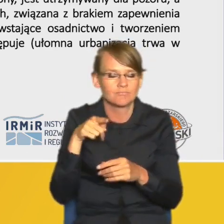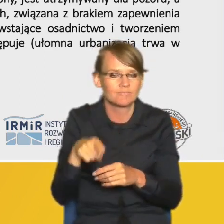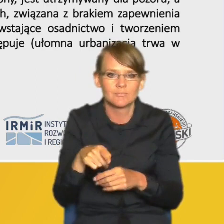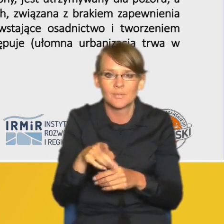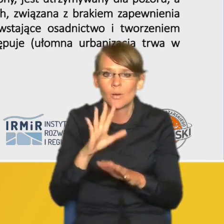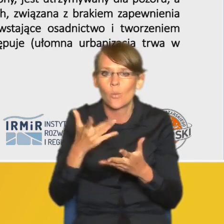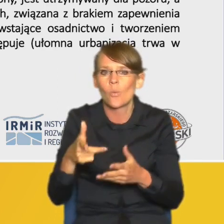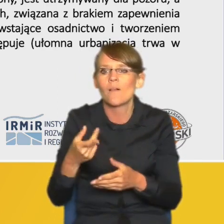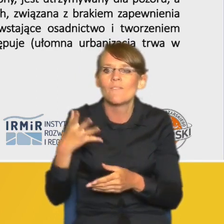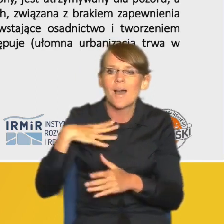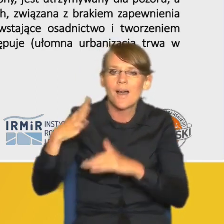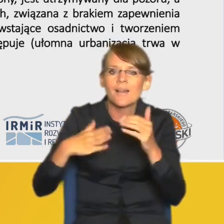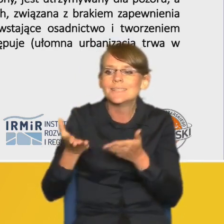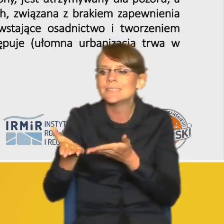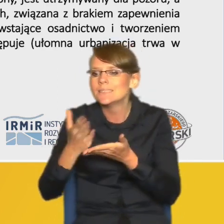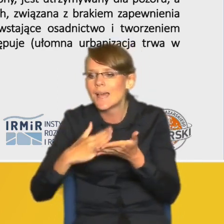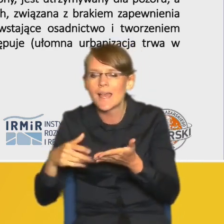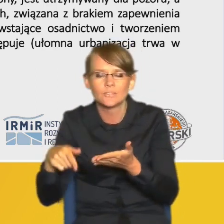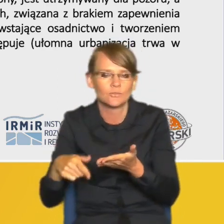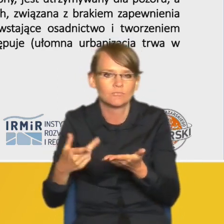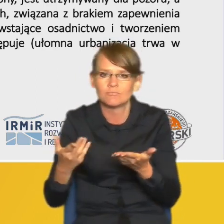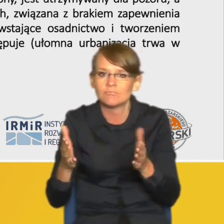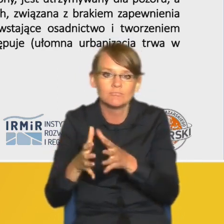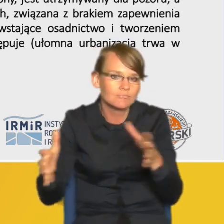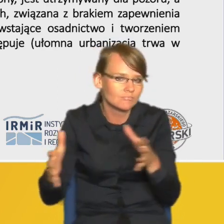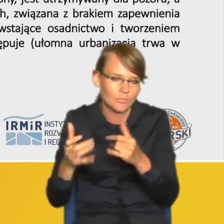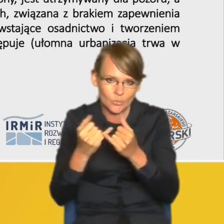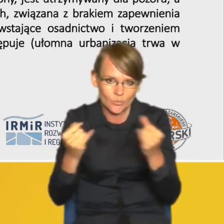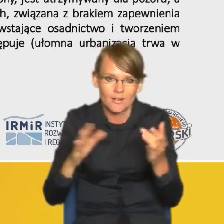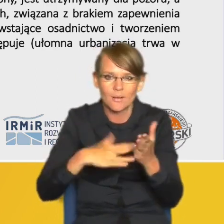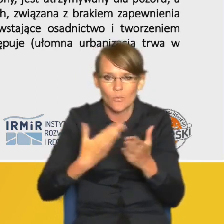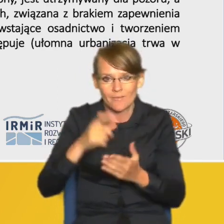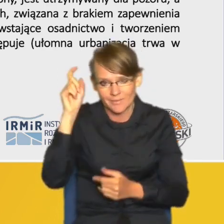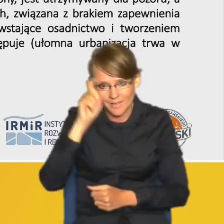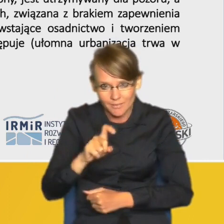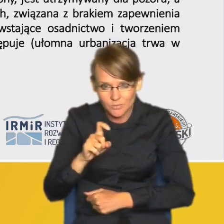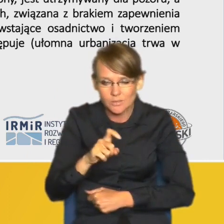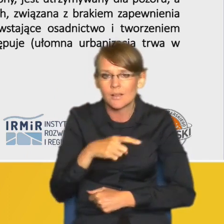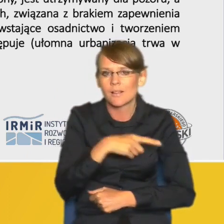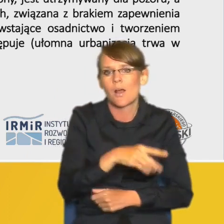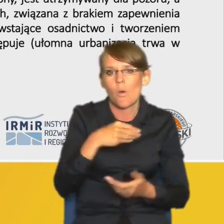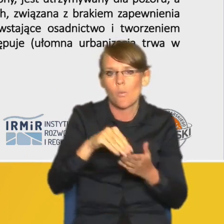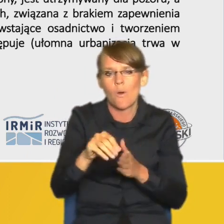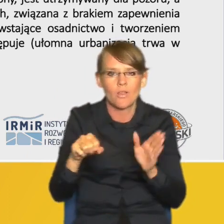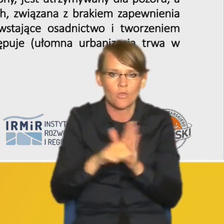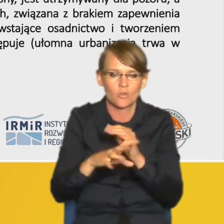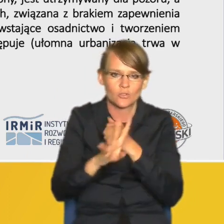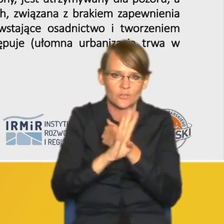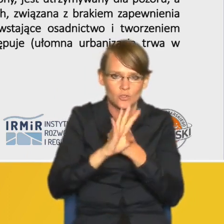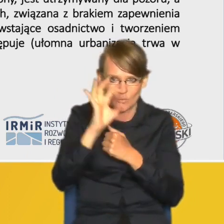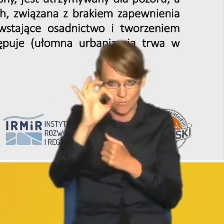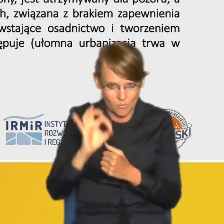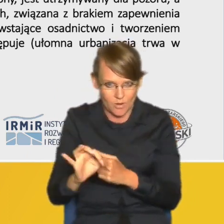inwestycji przykładowo w Niemczech jest ona jest ona opłatą która może obejmować do 90%